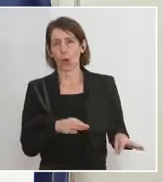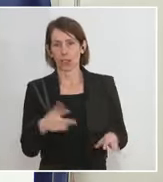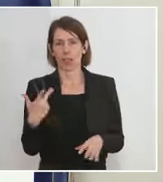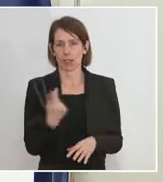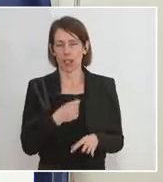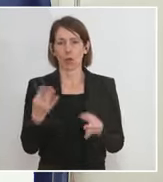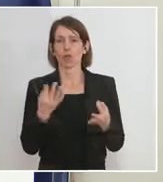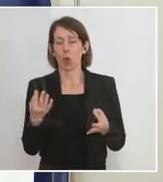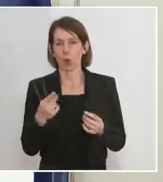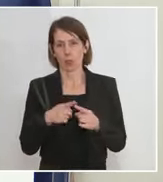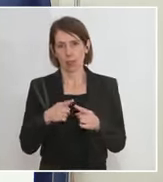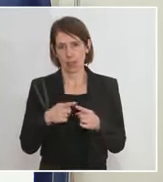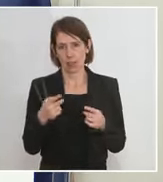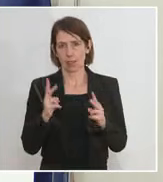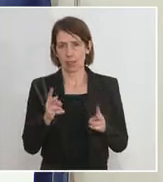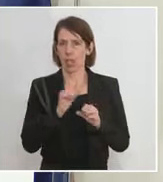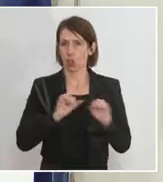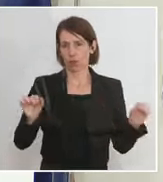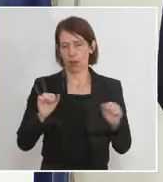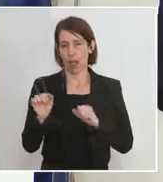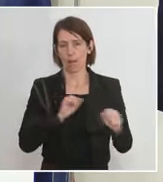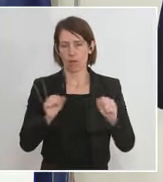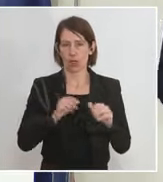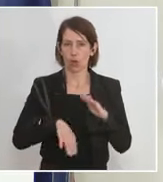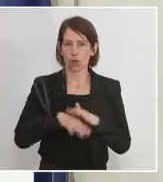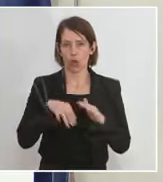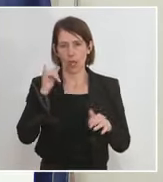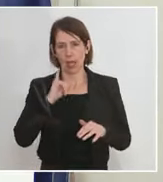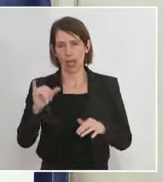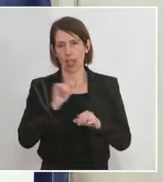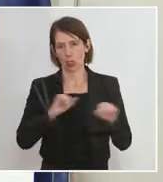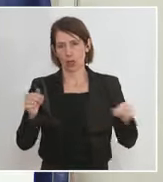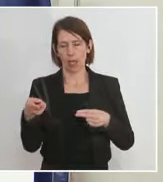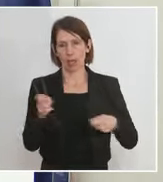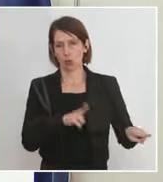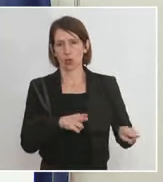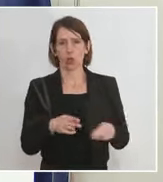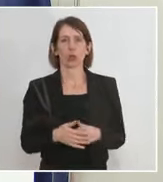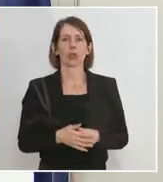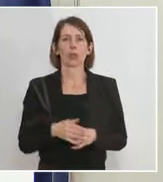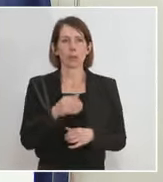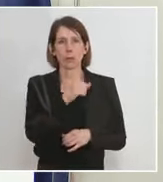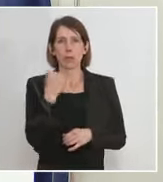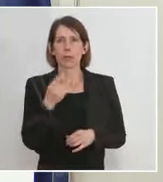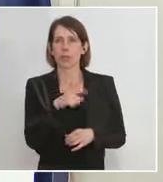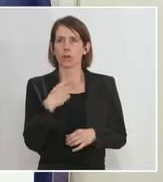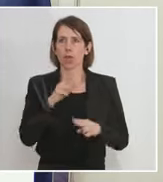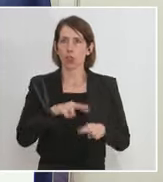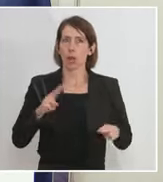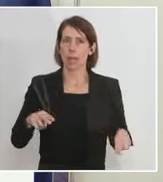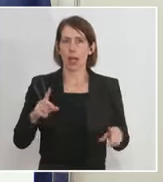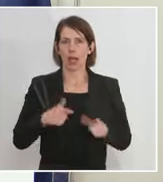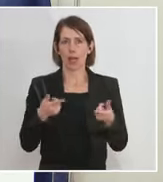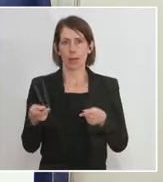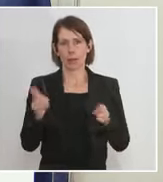haben die volle Reisefreiheit dadurch zurück und wir haben vor allem auch die Möglichkeit, dass wir reisen, dass wir wieder unser normales Leben